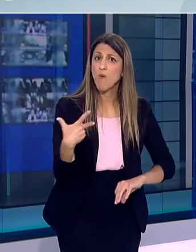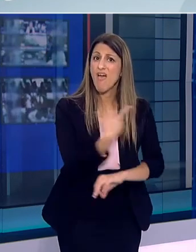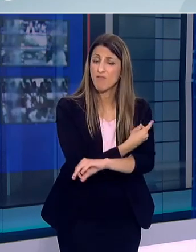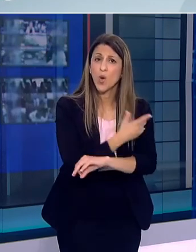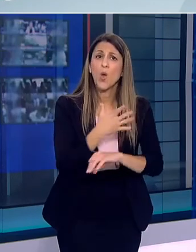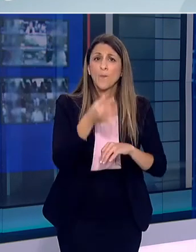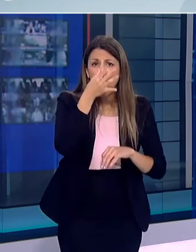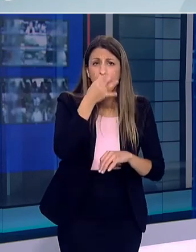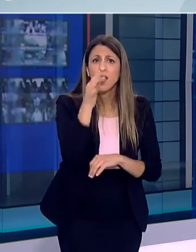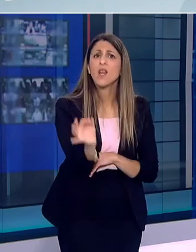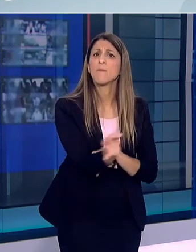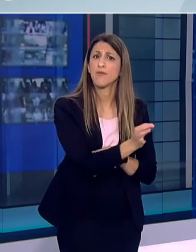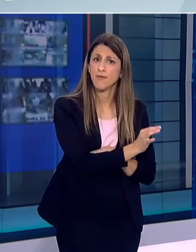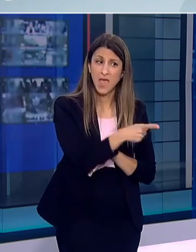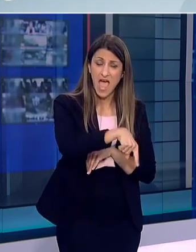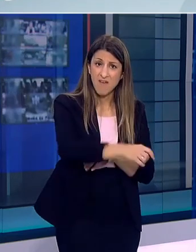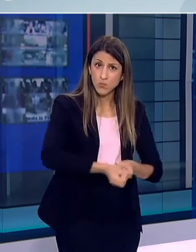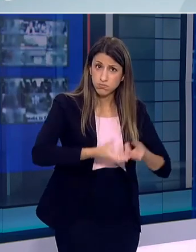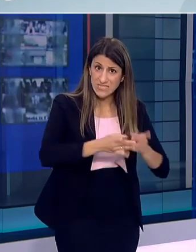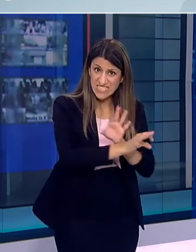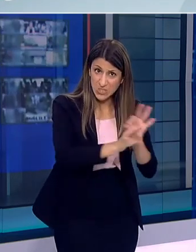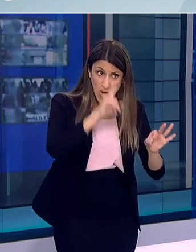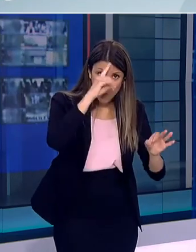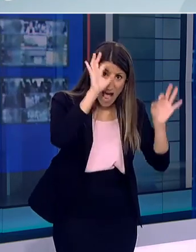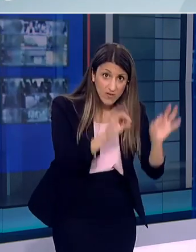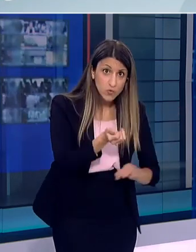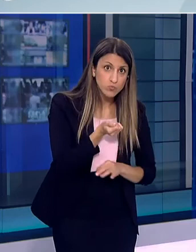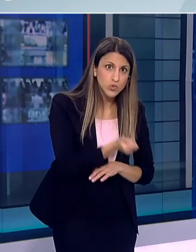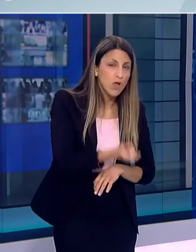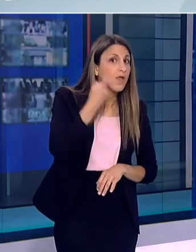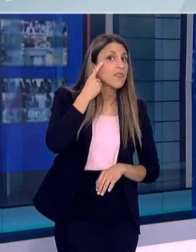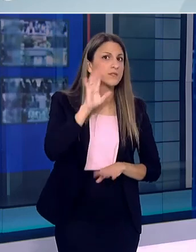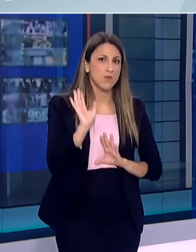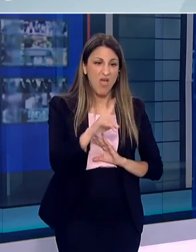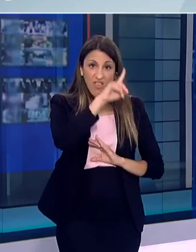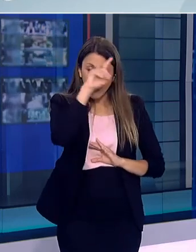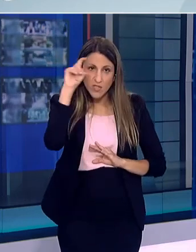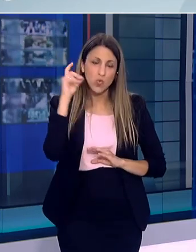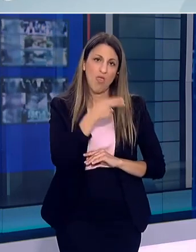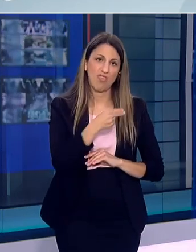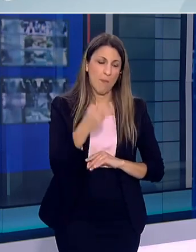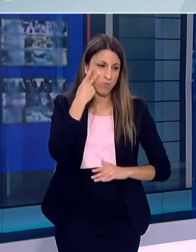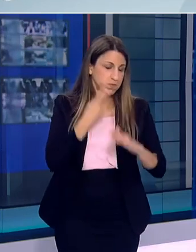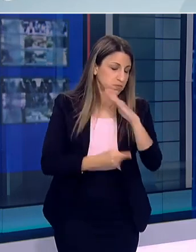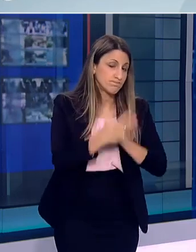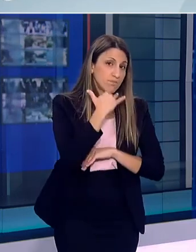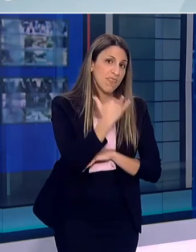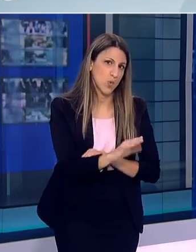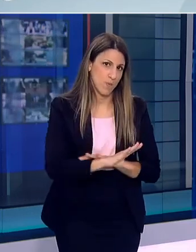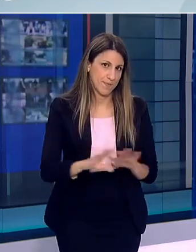περίοδο Οι παραγωγές δεν είναι δεδομένες Άρα υπάρχει μια πολυπλοκότητα σε ό,τι αφορά την παραγωγή Και τα πολλά, εάν, που είπε ο καθηγητής